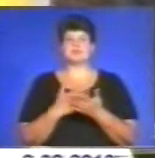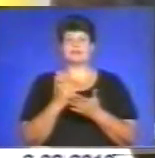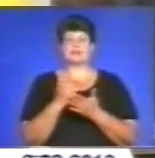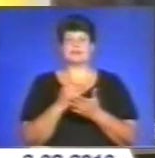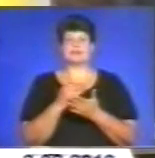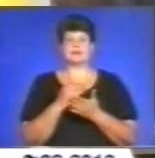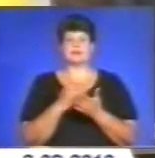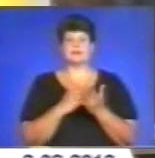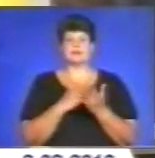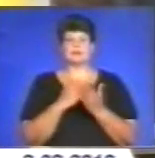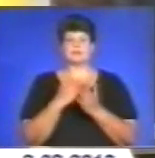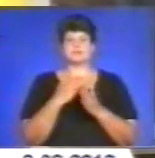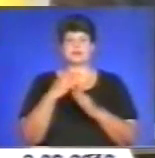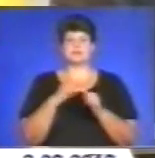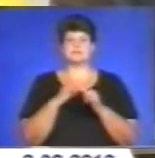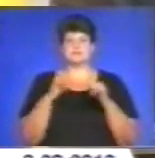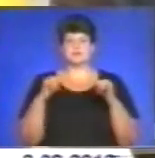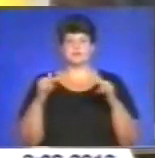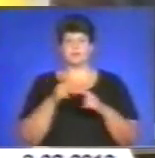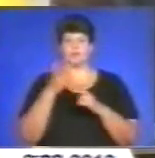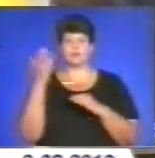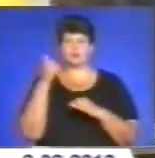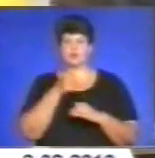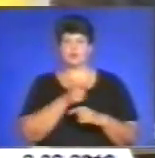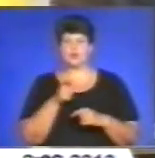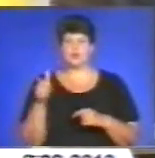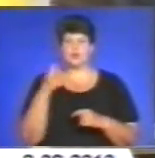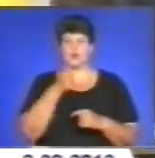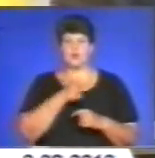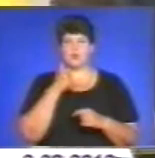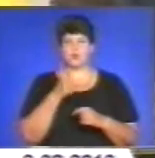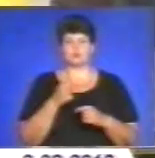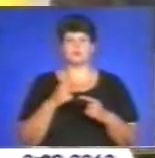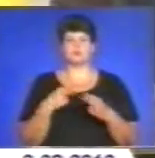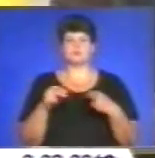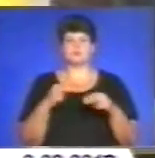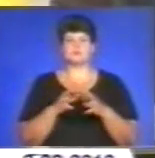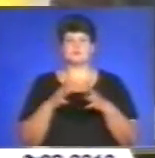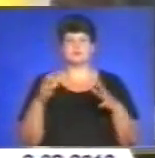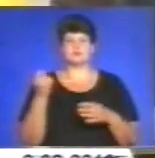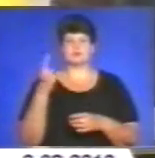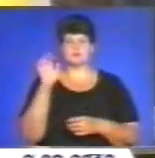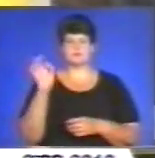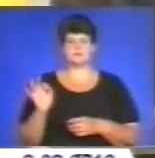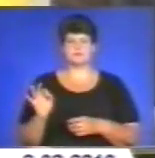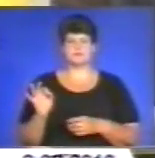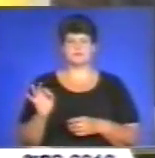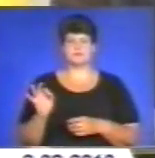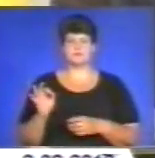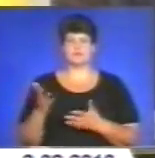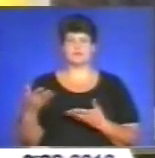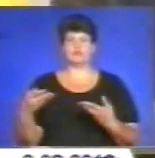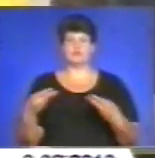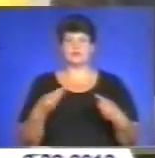півріччя поточного року. Оборот розрібної торгівлі збільшився понад 11%. Під впливом